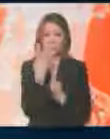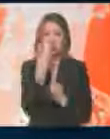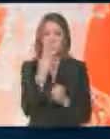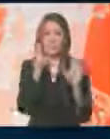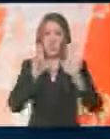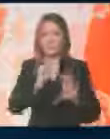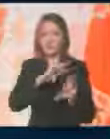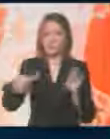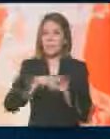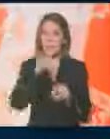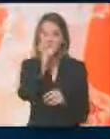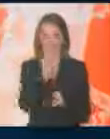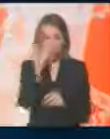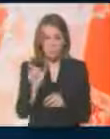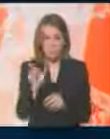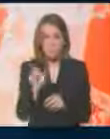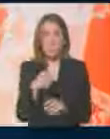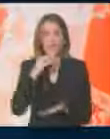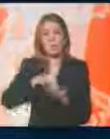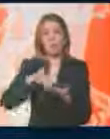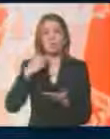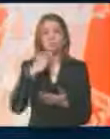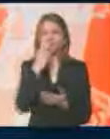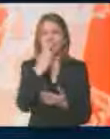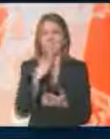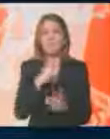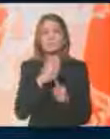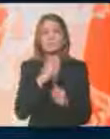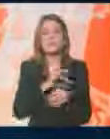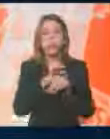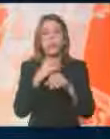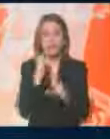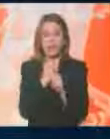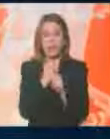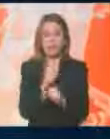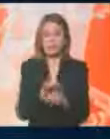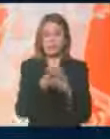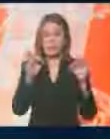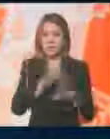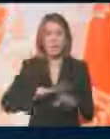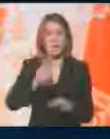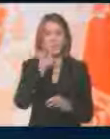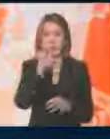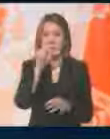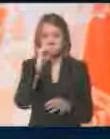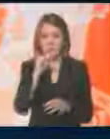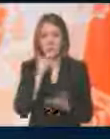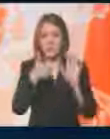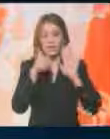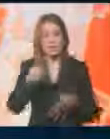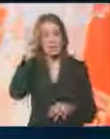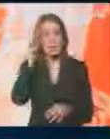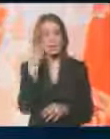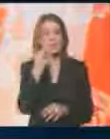nezaposlenih osoba, a lokacije predviđene za sprovođenje javnog rada nalaze se na teritoriji 13 opština, 6 u